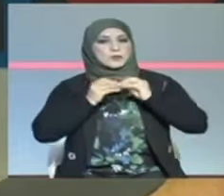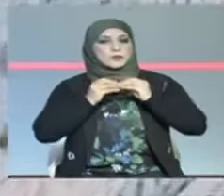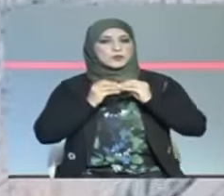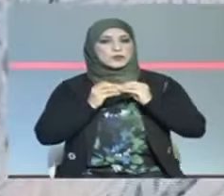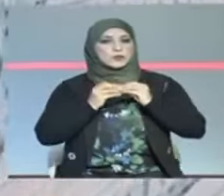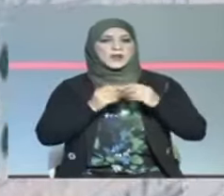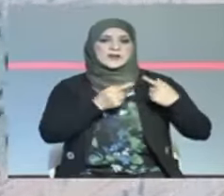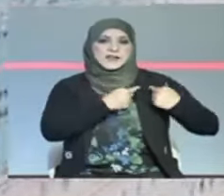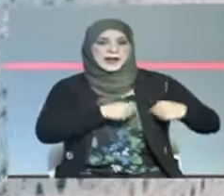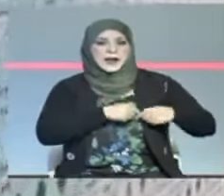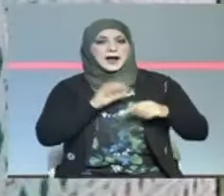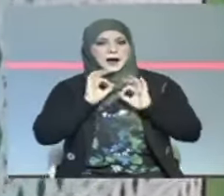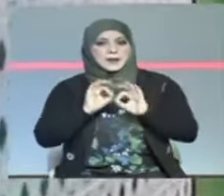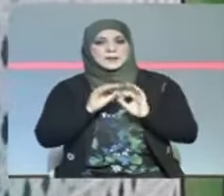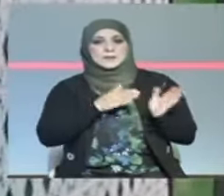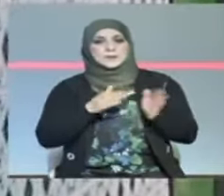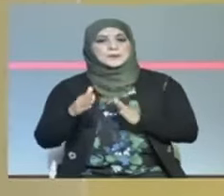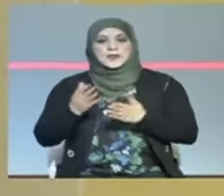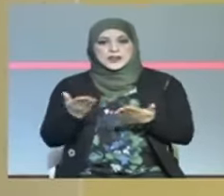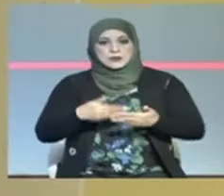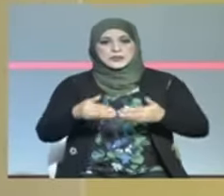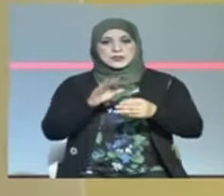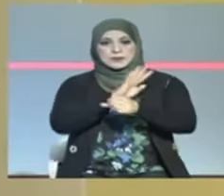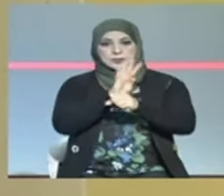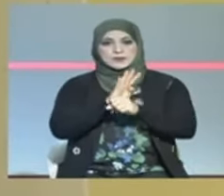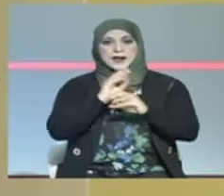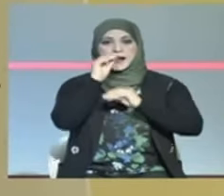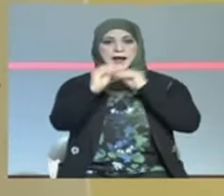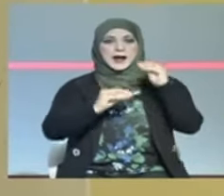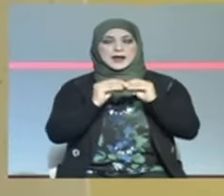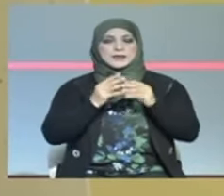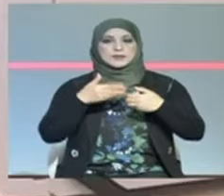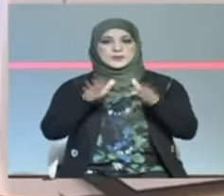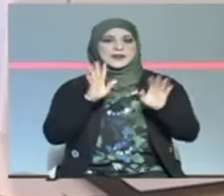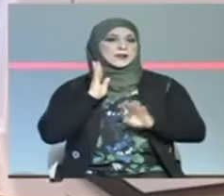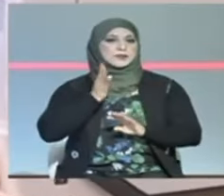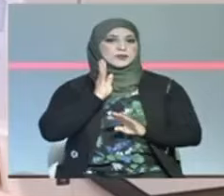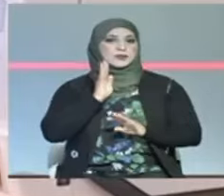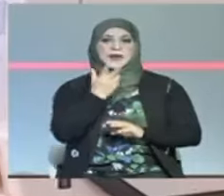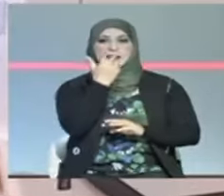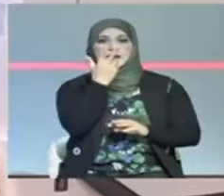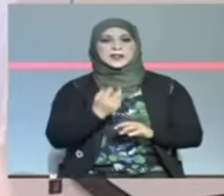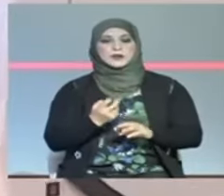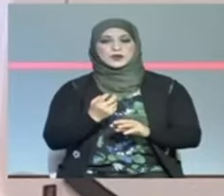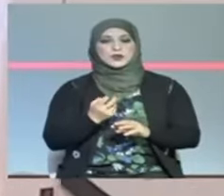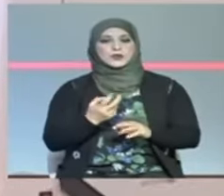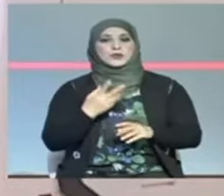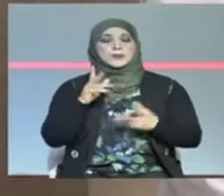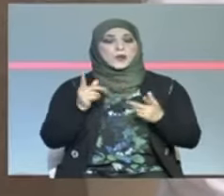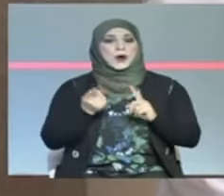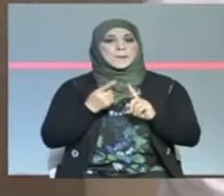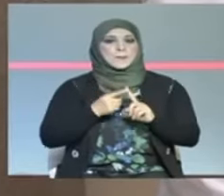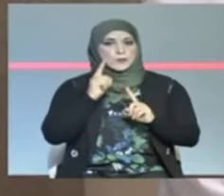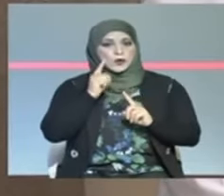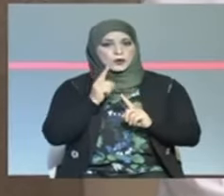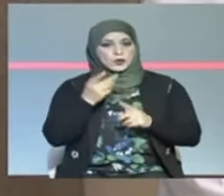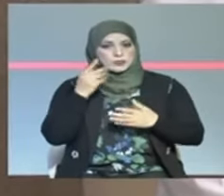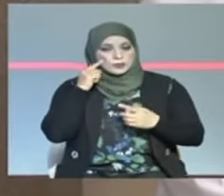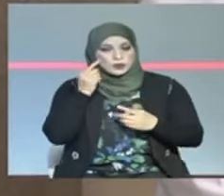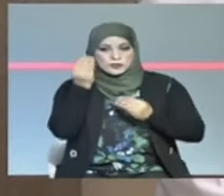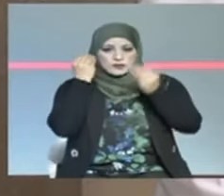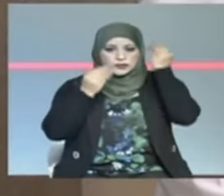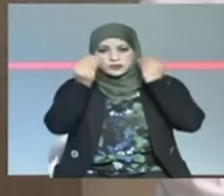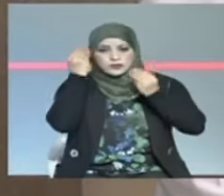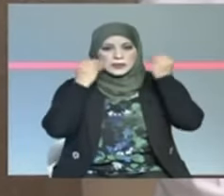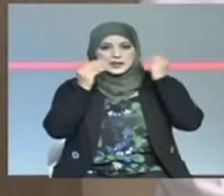سفاق القلب وفي ظرفية الوضع الوبائي العالمي فتح المؤتمر وعلى مدار ثلاثة أيام الفضاء الأمثل للخوض وتدارس